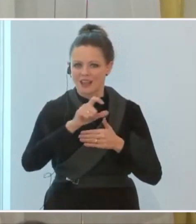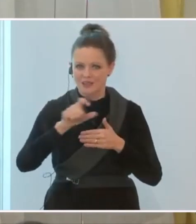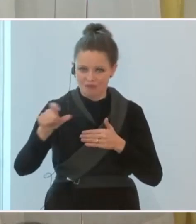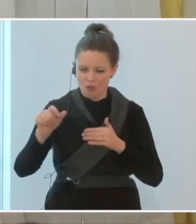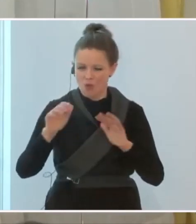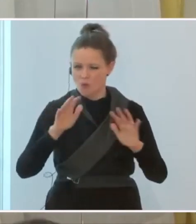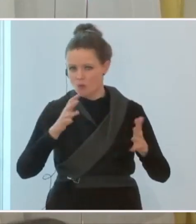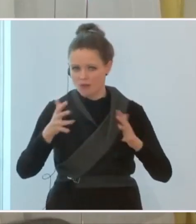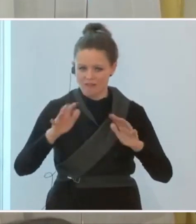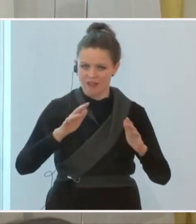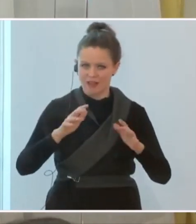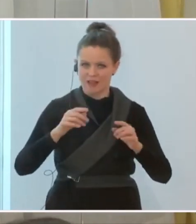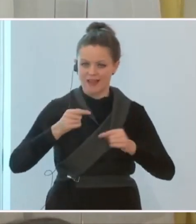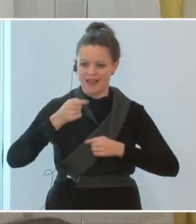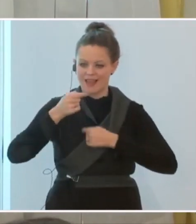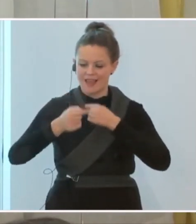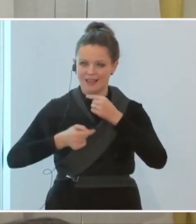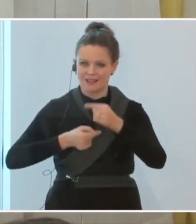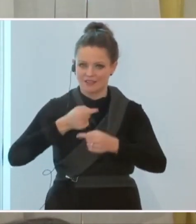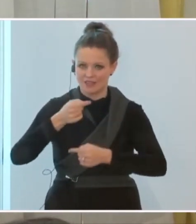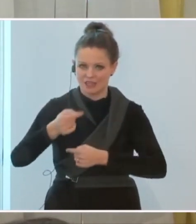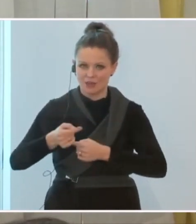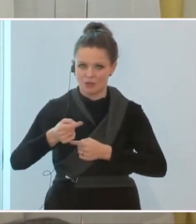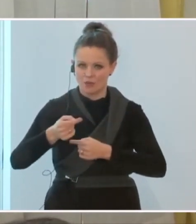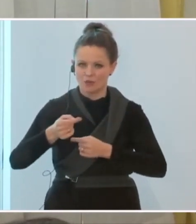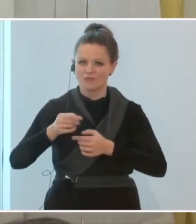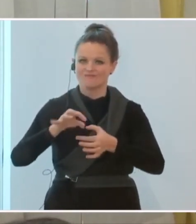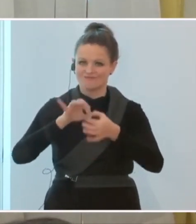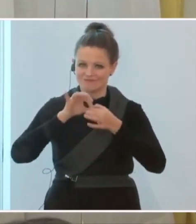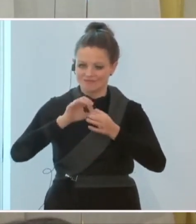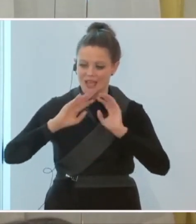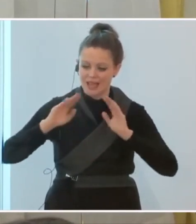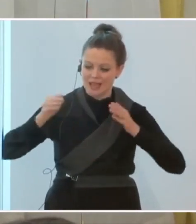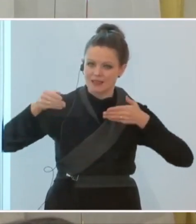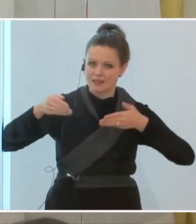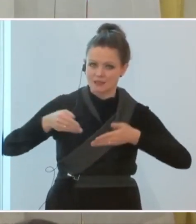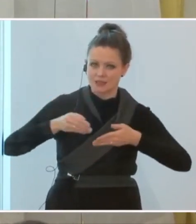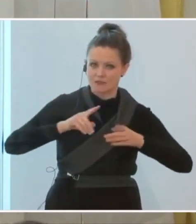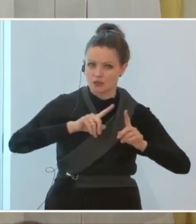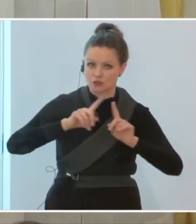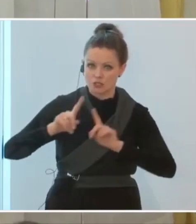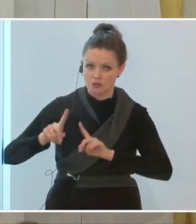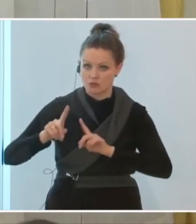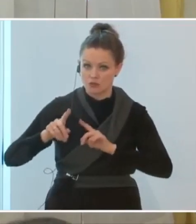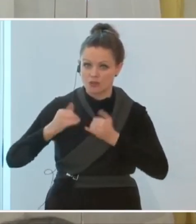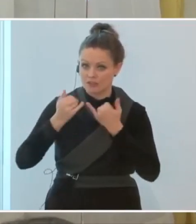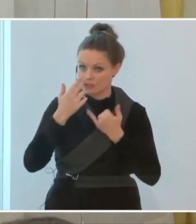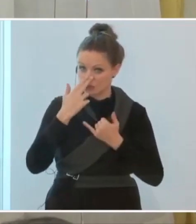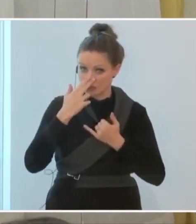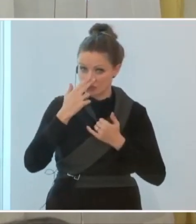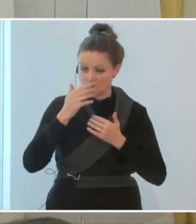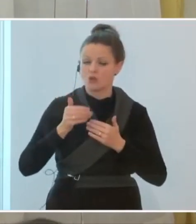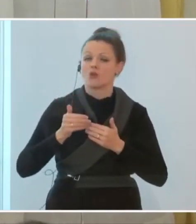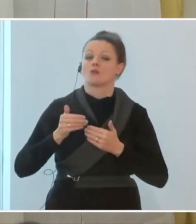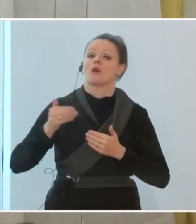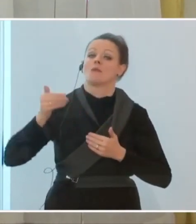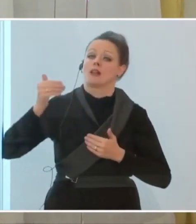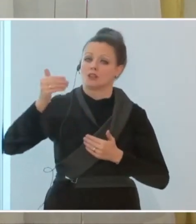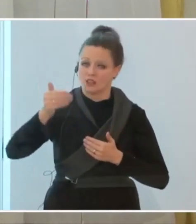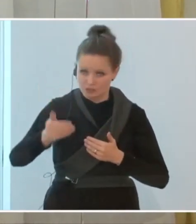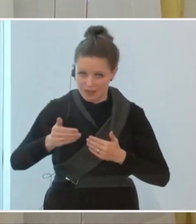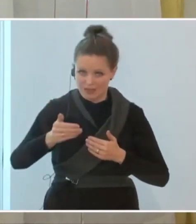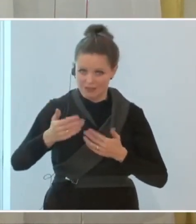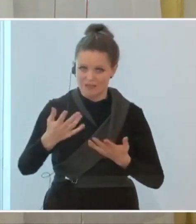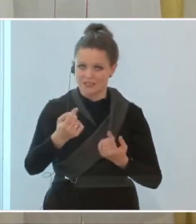die Entwicklung, die sich dann in den Intensivstationen auswirkt und etwas später wiederum die